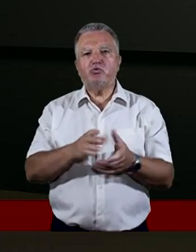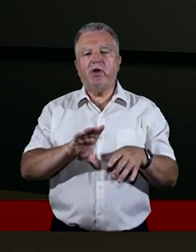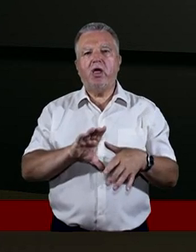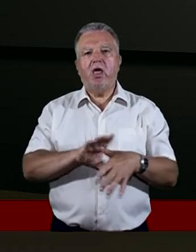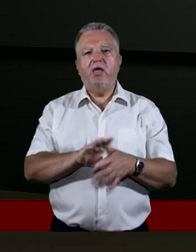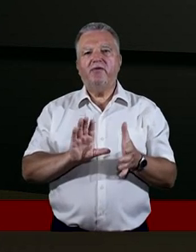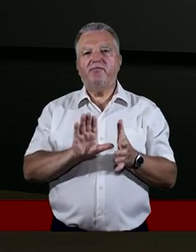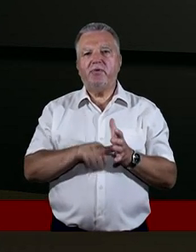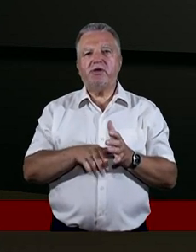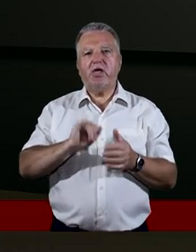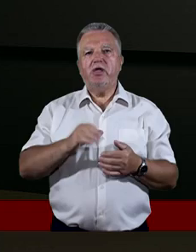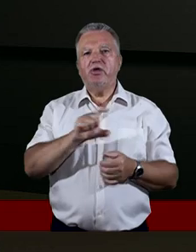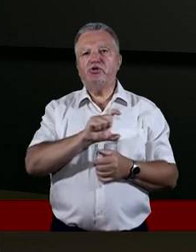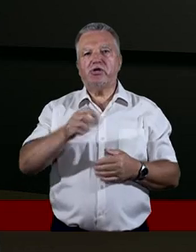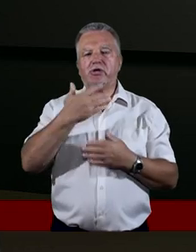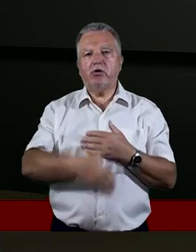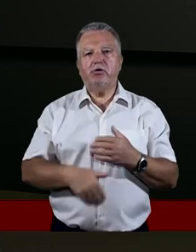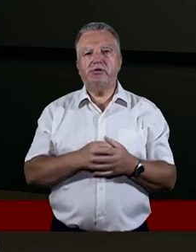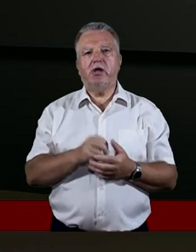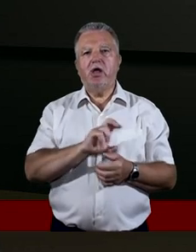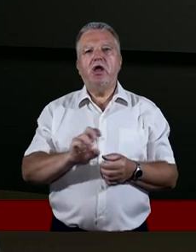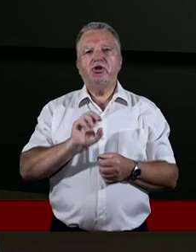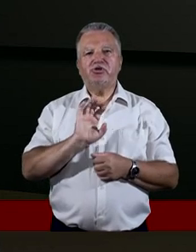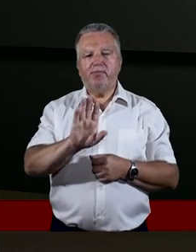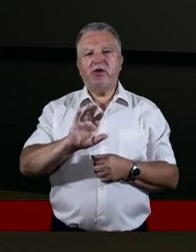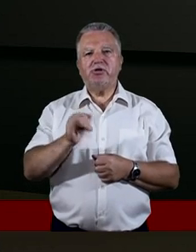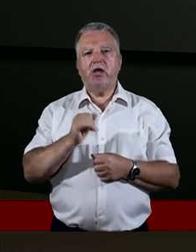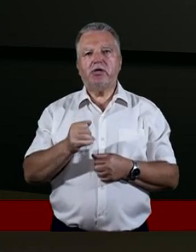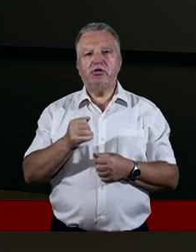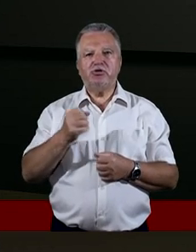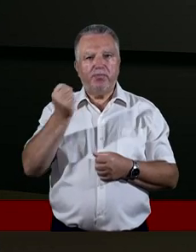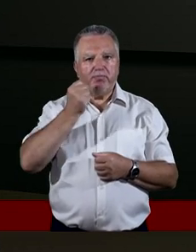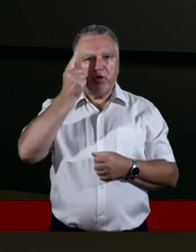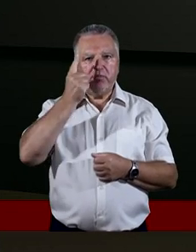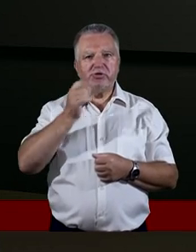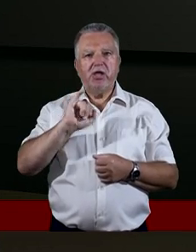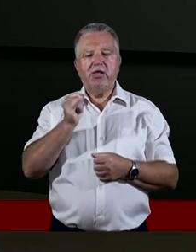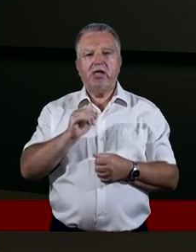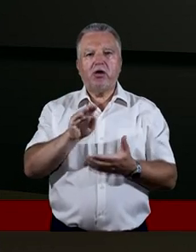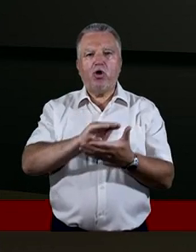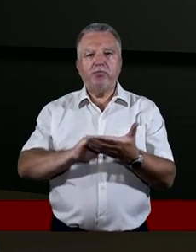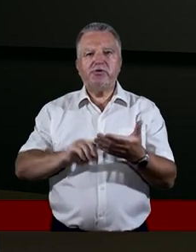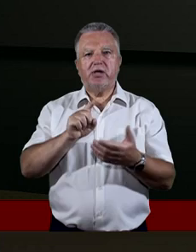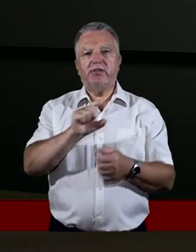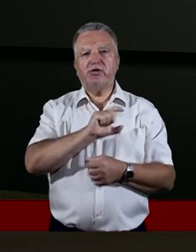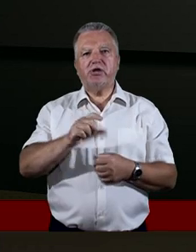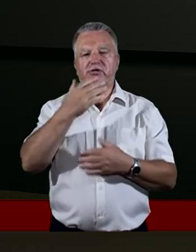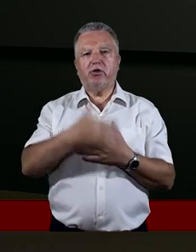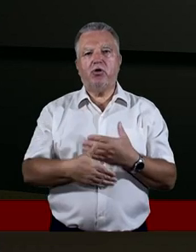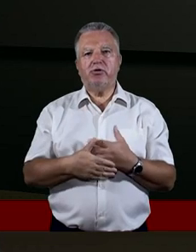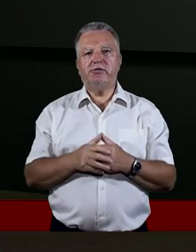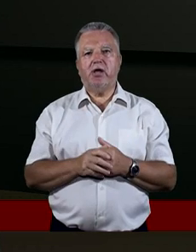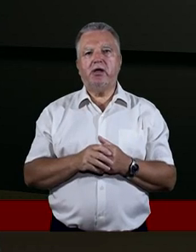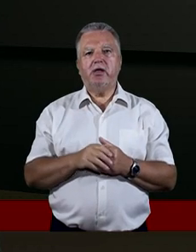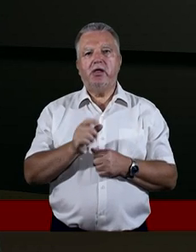mówimy też o czasach końca. Czy macie jakiś pomysł, jak zdefiniować te czasy końca? Dlatego, że z